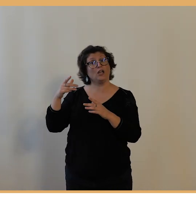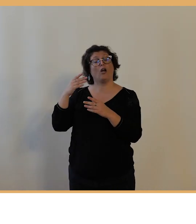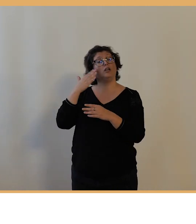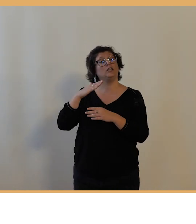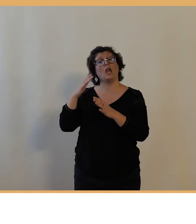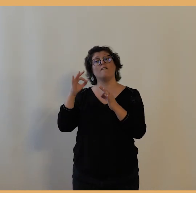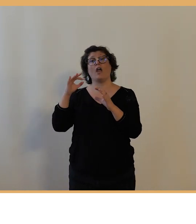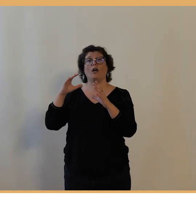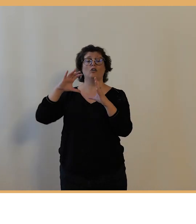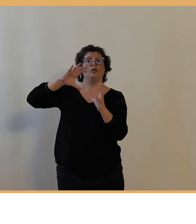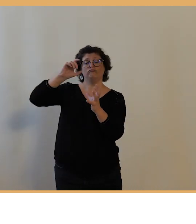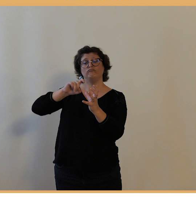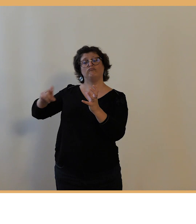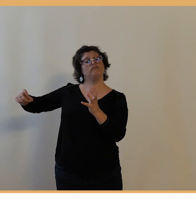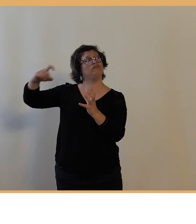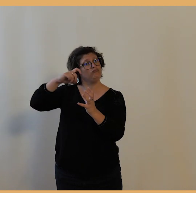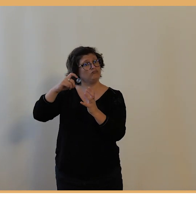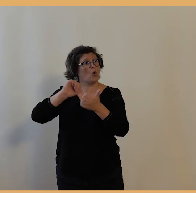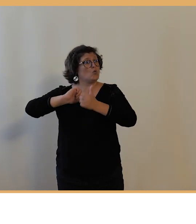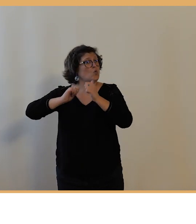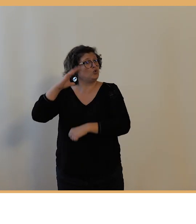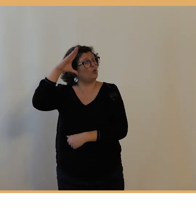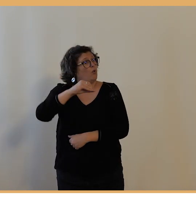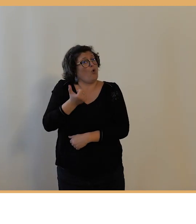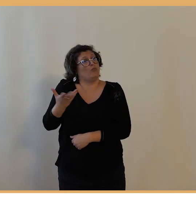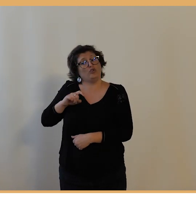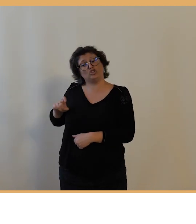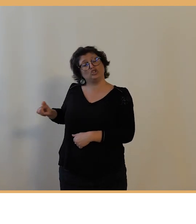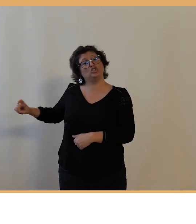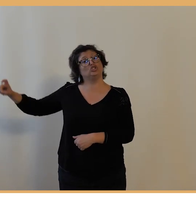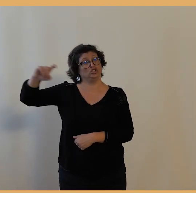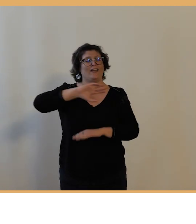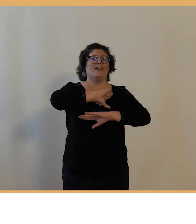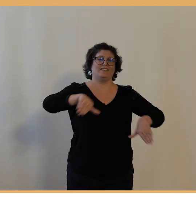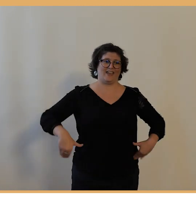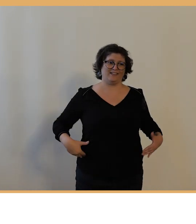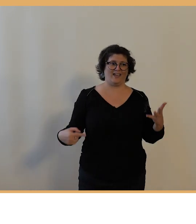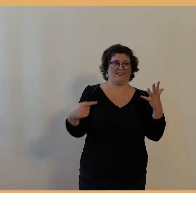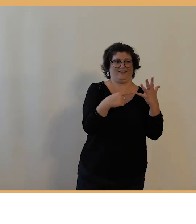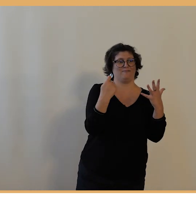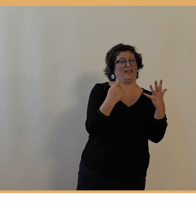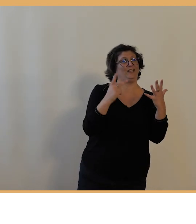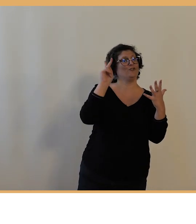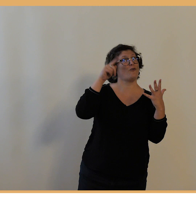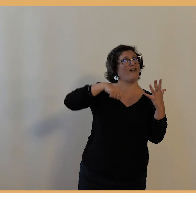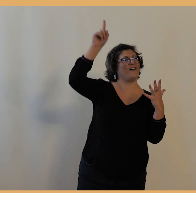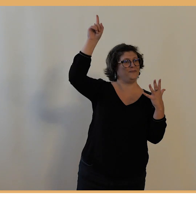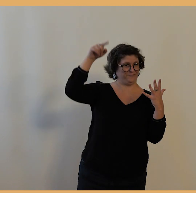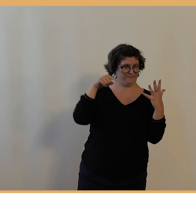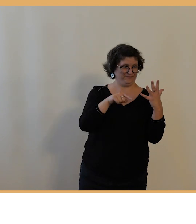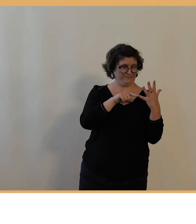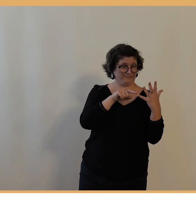courses professionnelles sur le plateau international c'est depuis 1906 que le Paris-Tours est